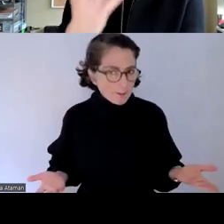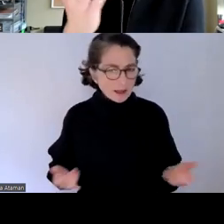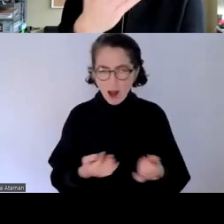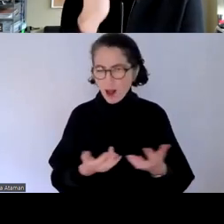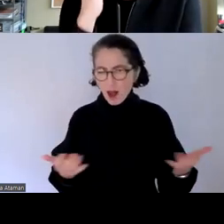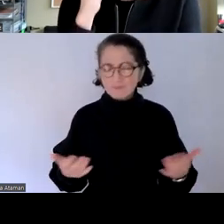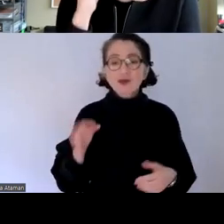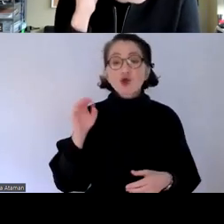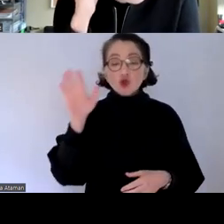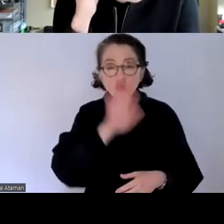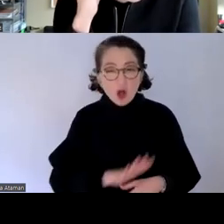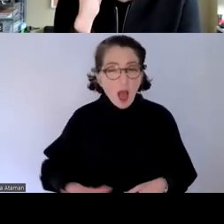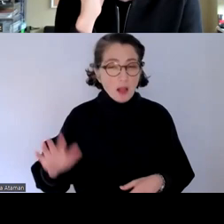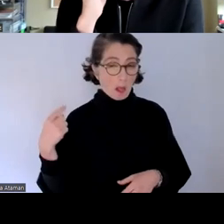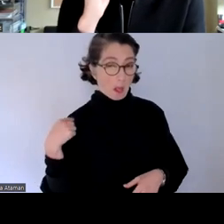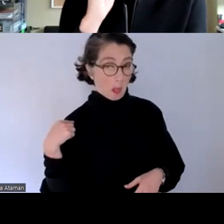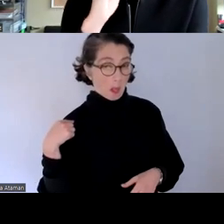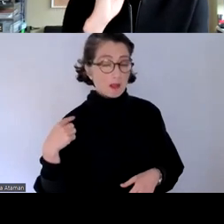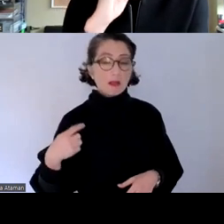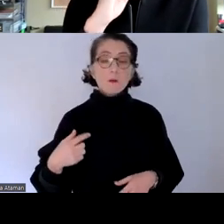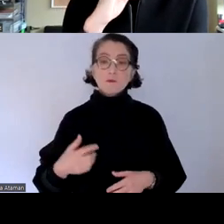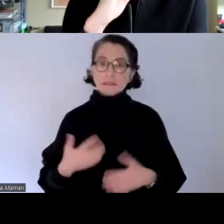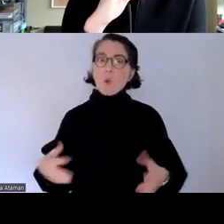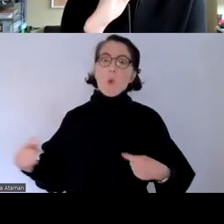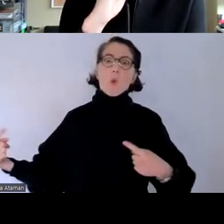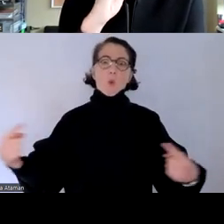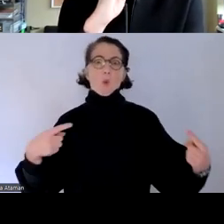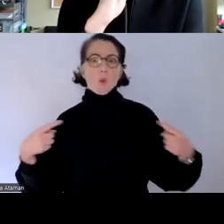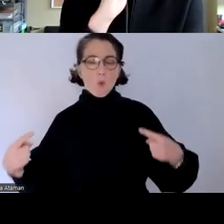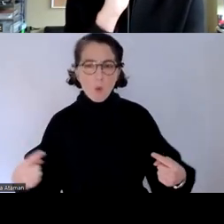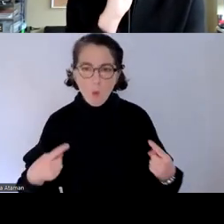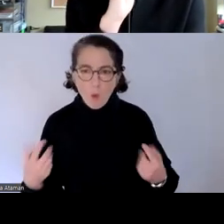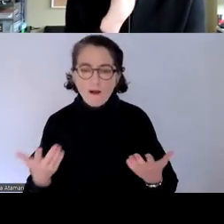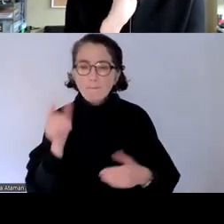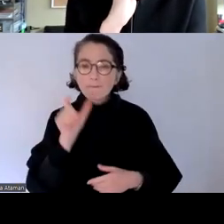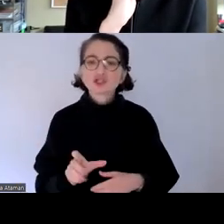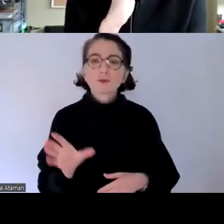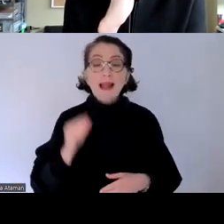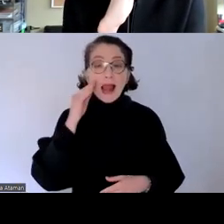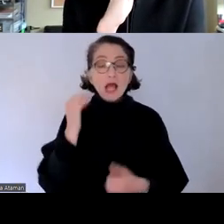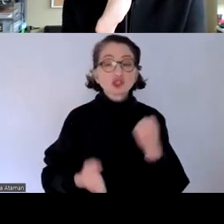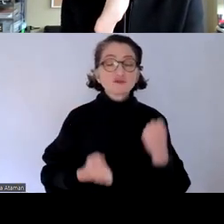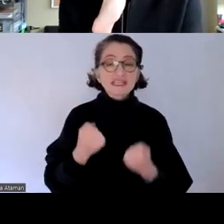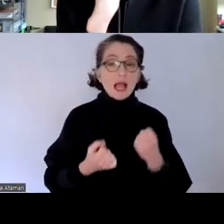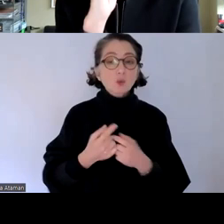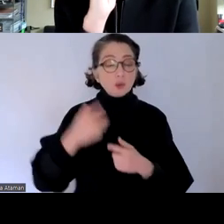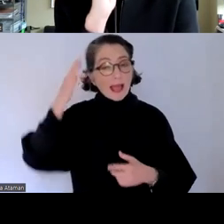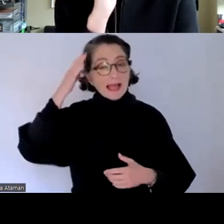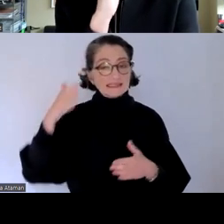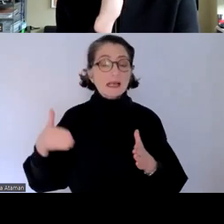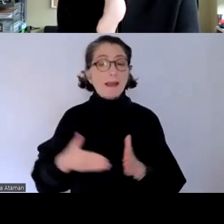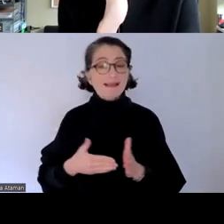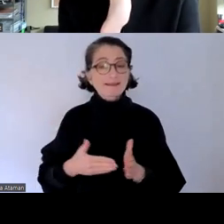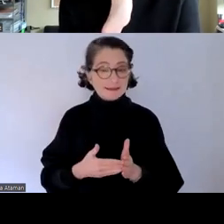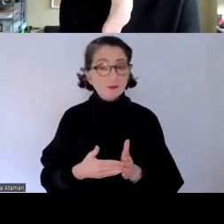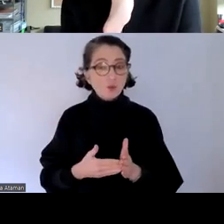vor vor nicht allzu langer zeit die große diskussion dass eben auch menschen mit lernschwierigkeiten und geistigen beeinträchtigungen